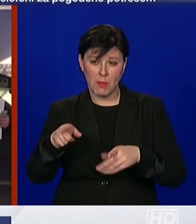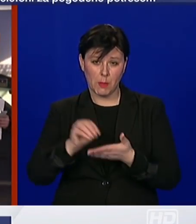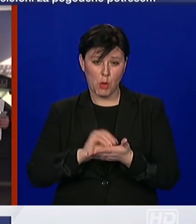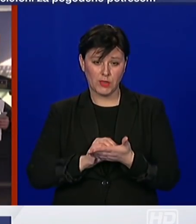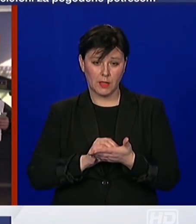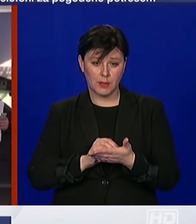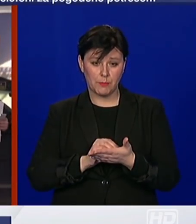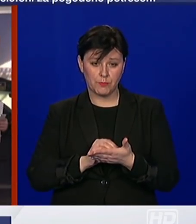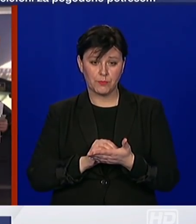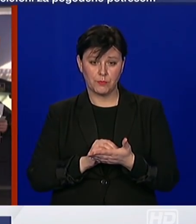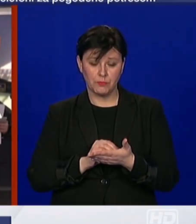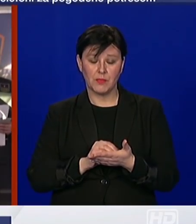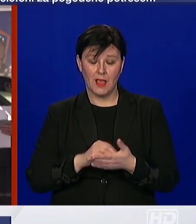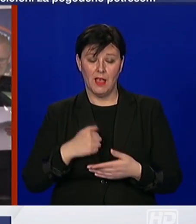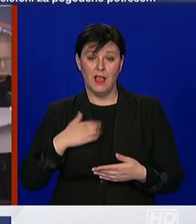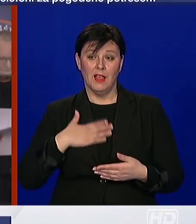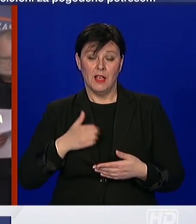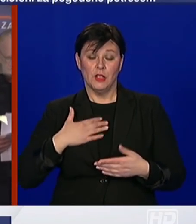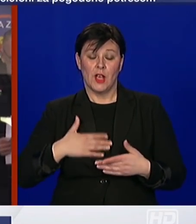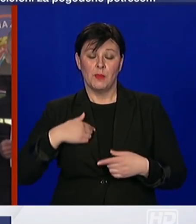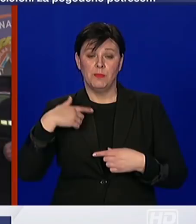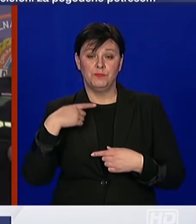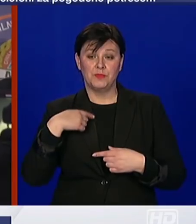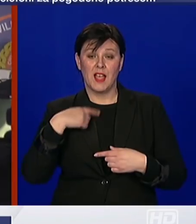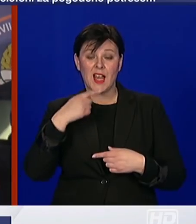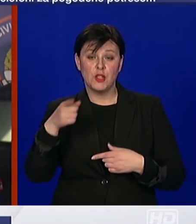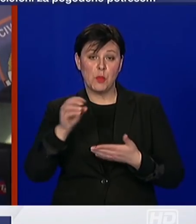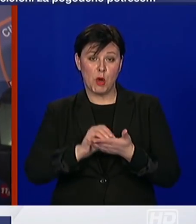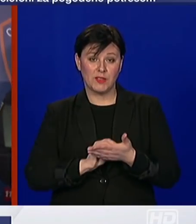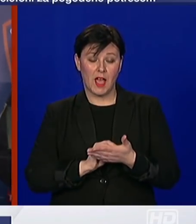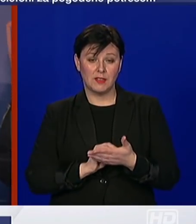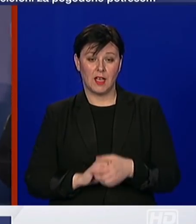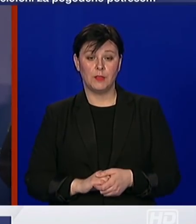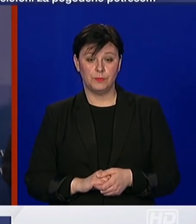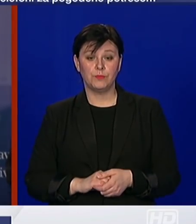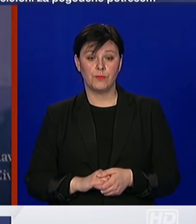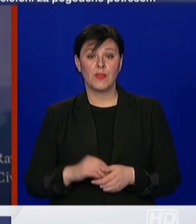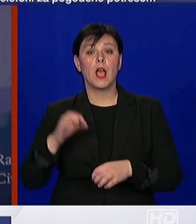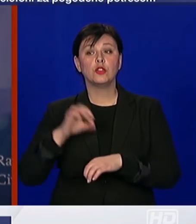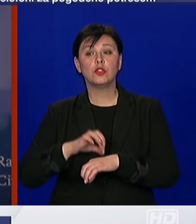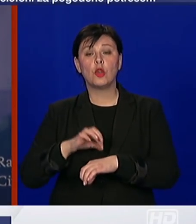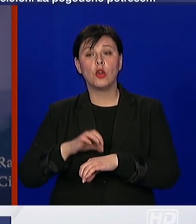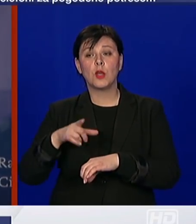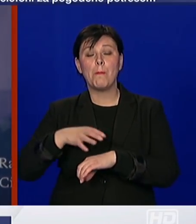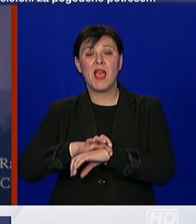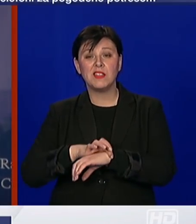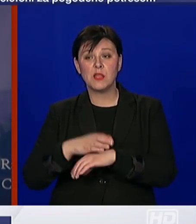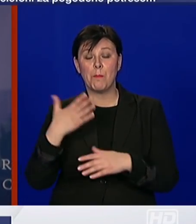Prvo rado ću vam dati taj podatak. Hvala vam na pitanju. Dakle, u doktora medicina ima 57,